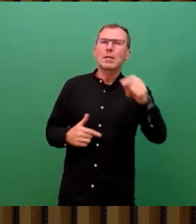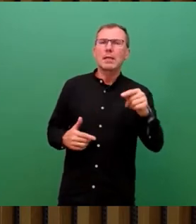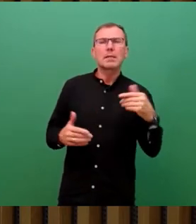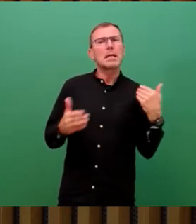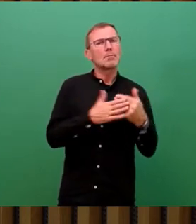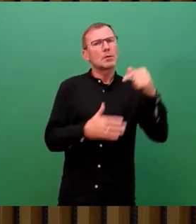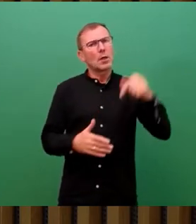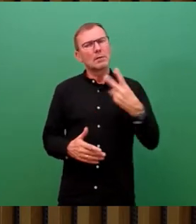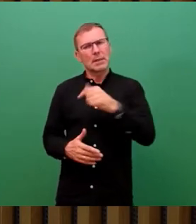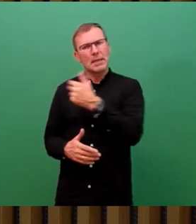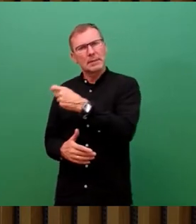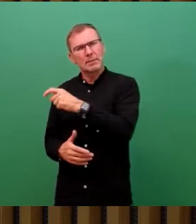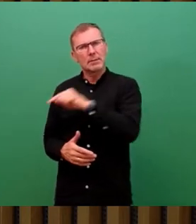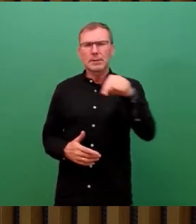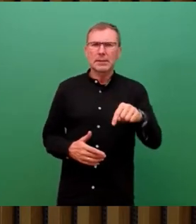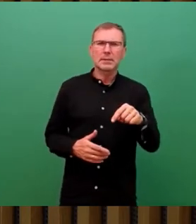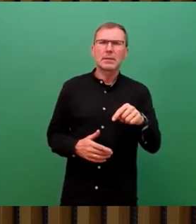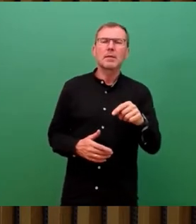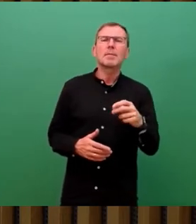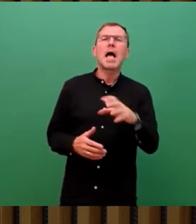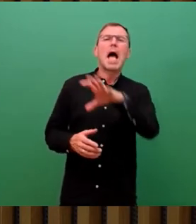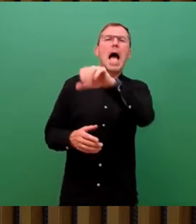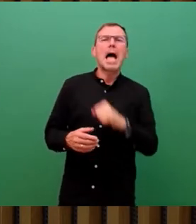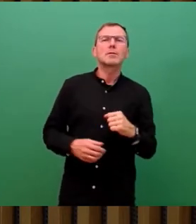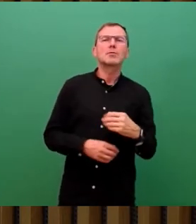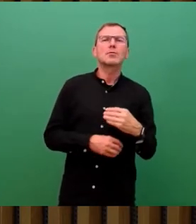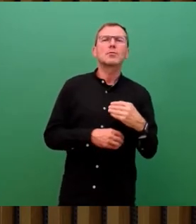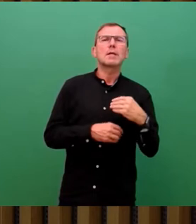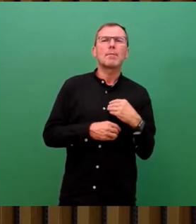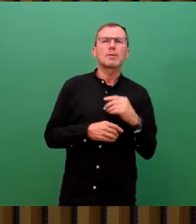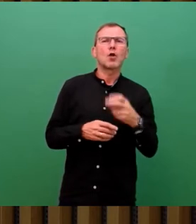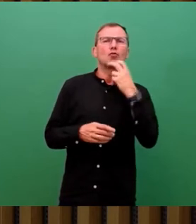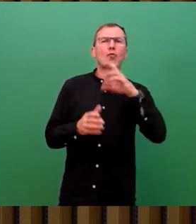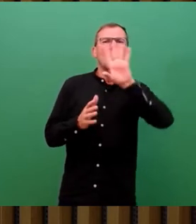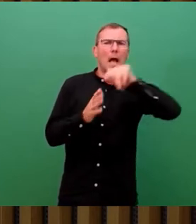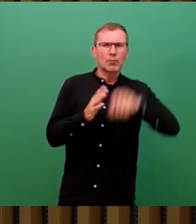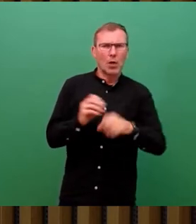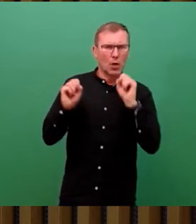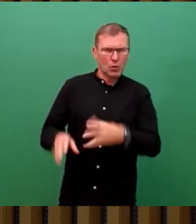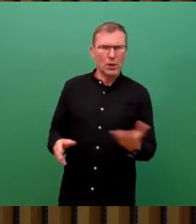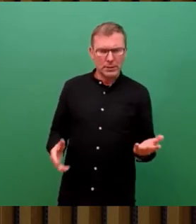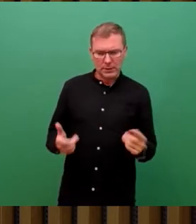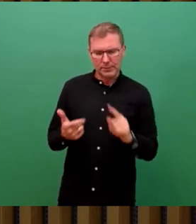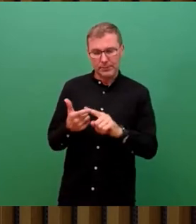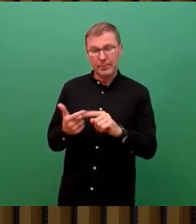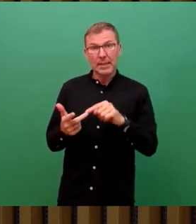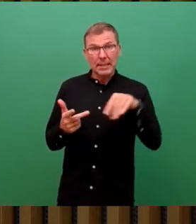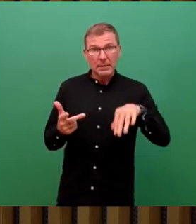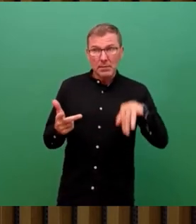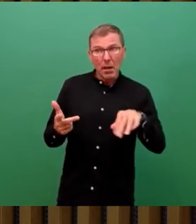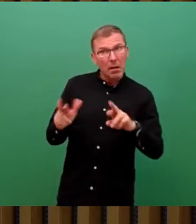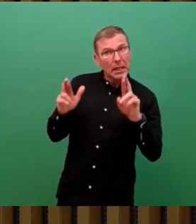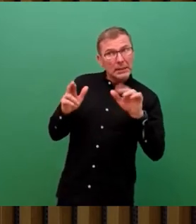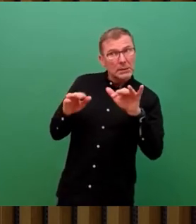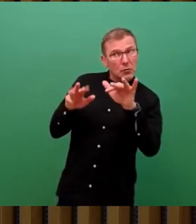ihre Einzugsermächtigung für die Stromabschläge gekündigt? Drittens. Sind derzeit Risiken erkennbar, dass die